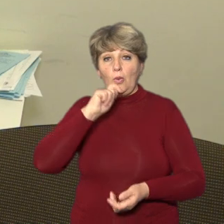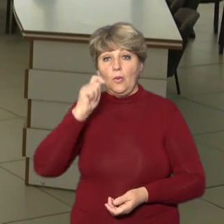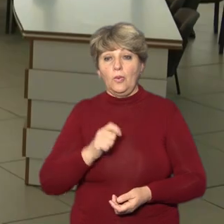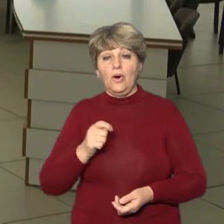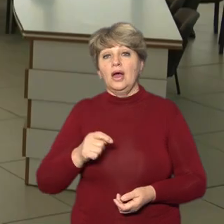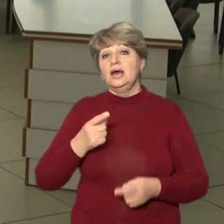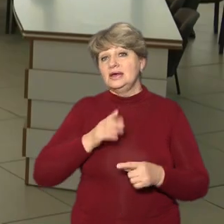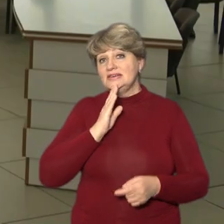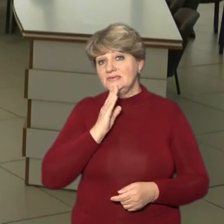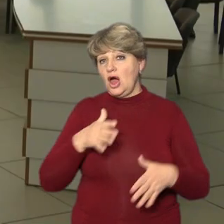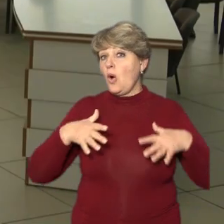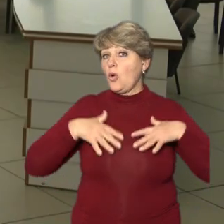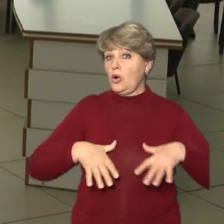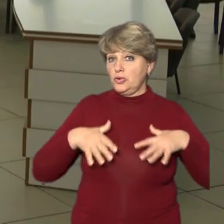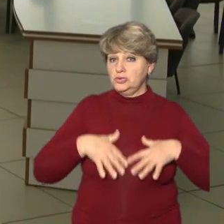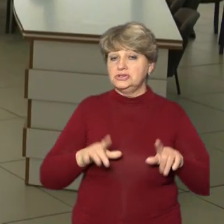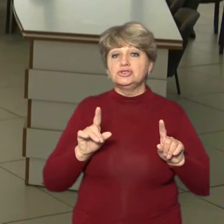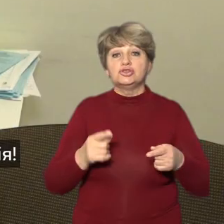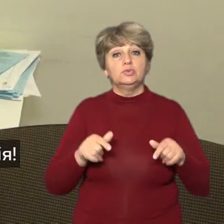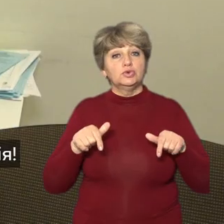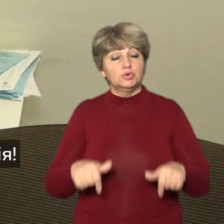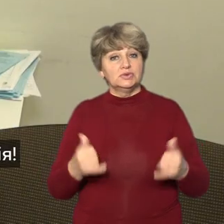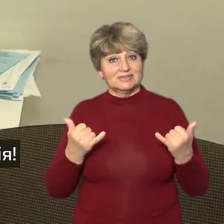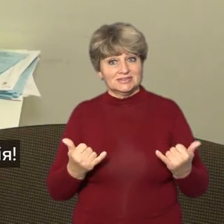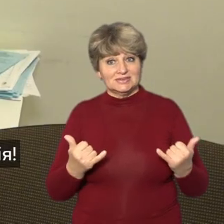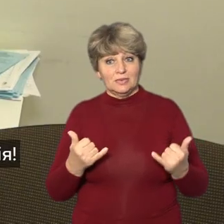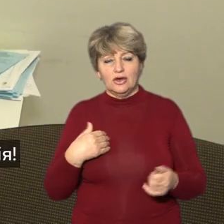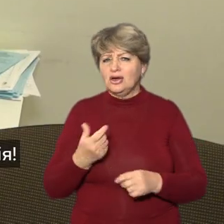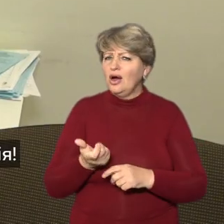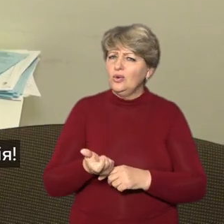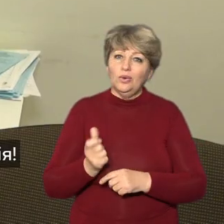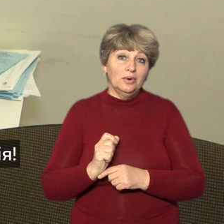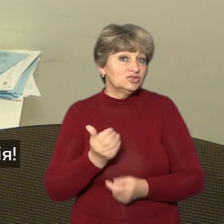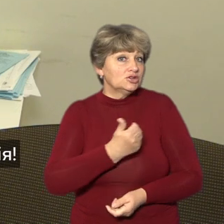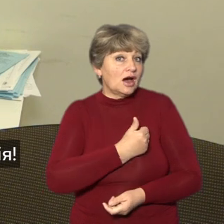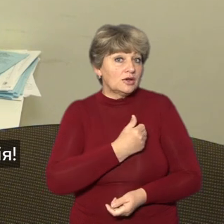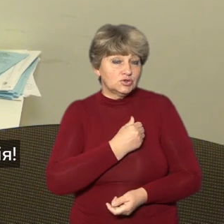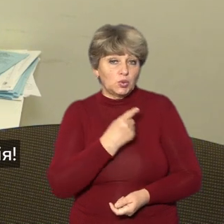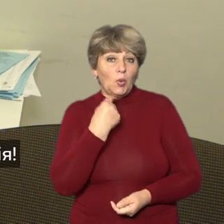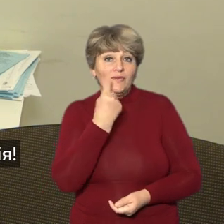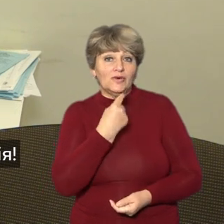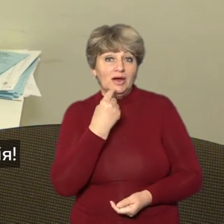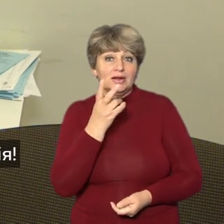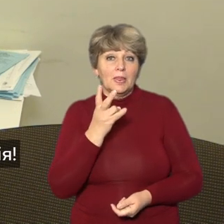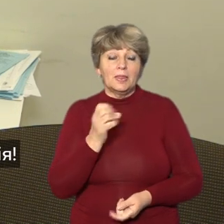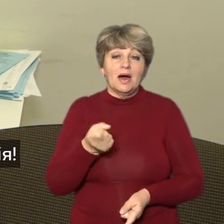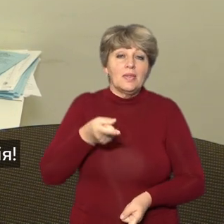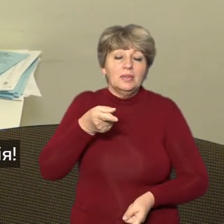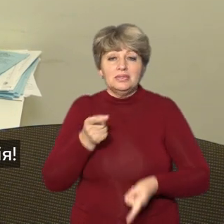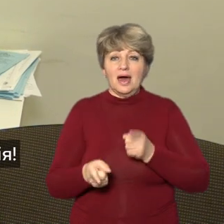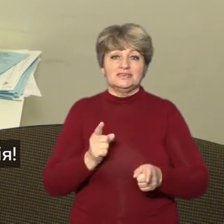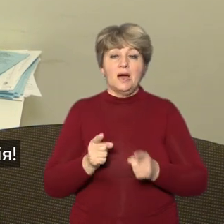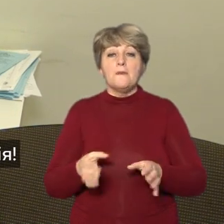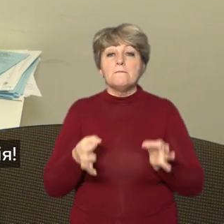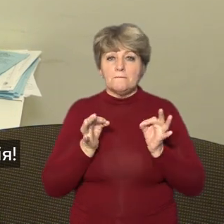Грузії одразу пояснює, чому сьогодні тут. Я дуже хочу говорити на настоячому, на